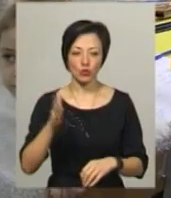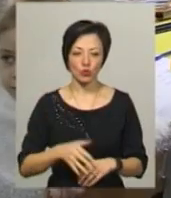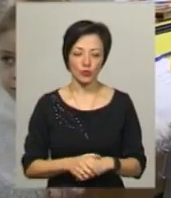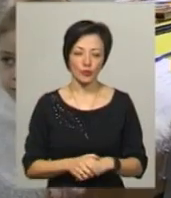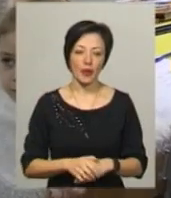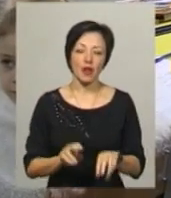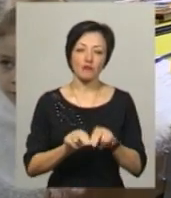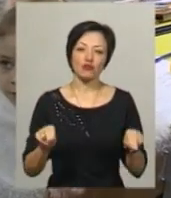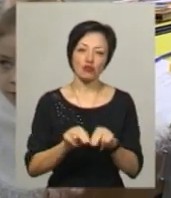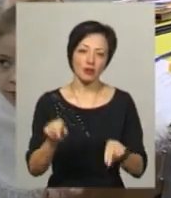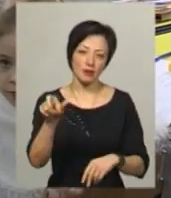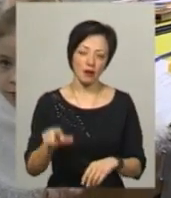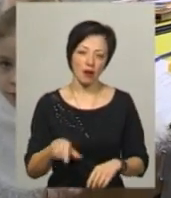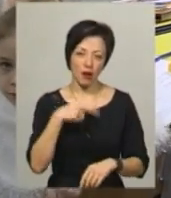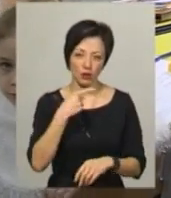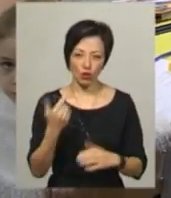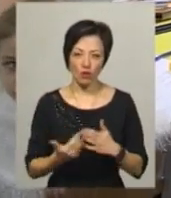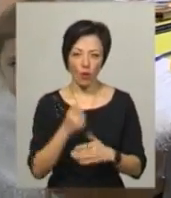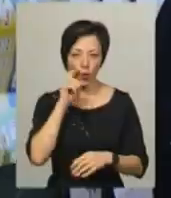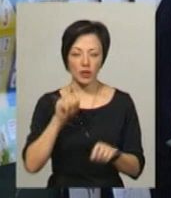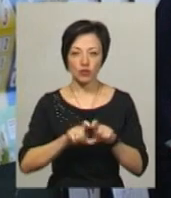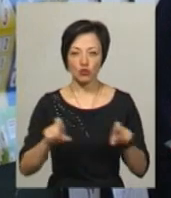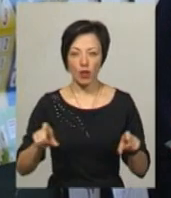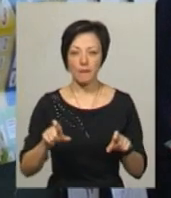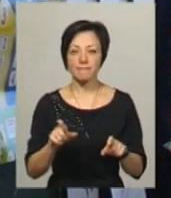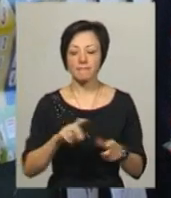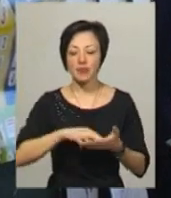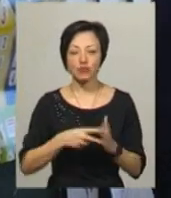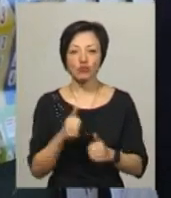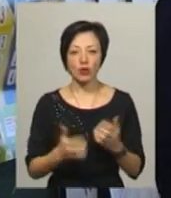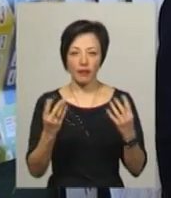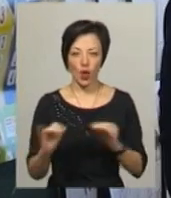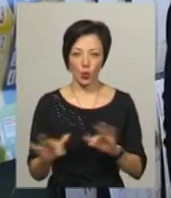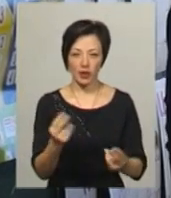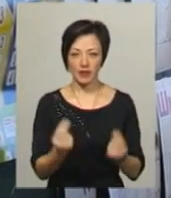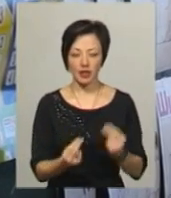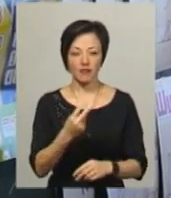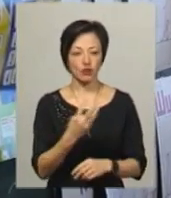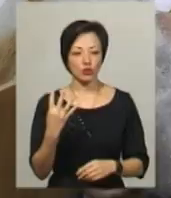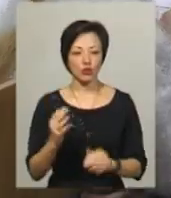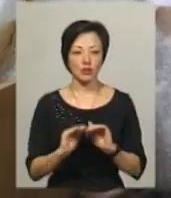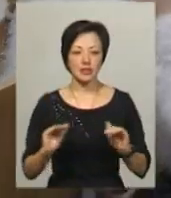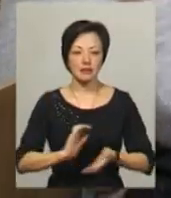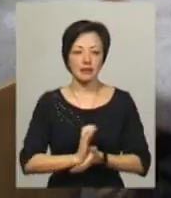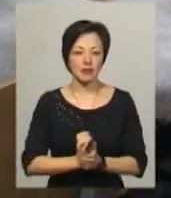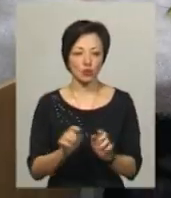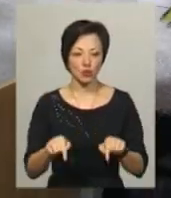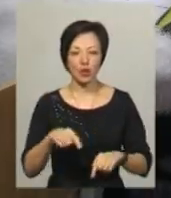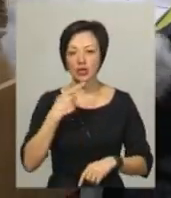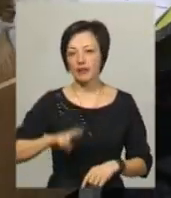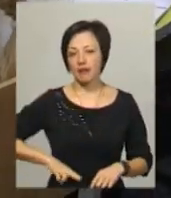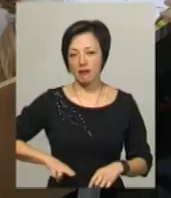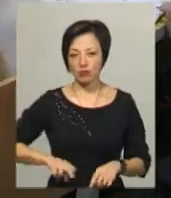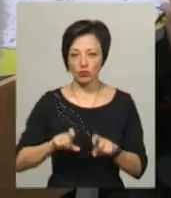Учителька Раїса Степанівна каже, нова українська школа передбачає щоденні рухливі ігри і 24 учням тут затісно. Директорка